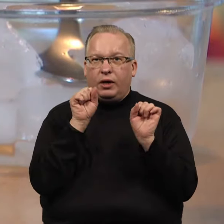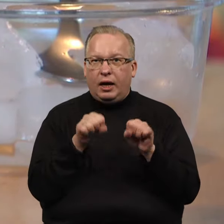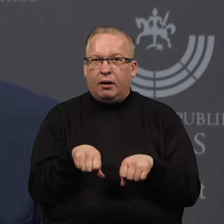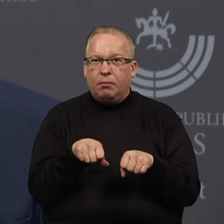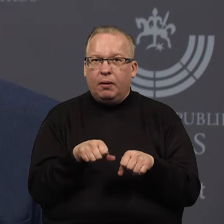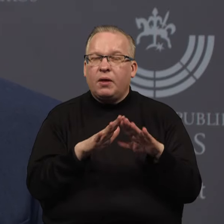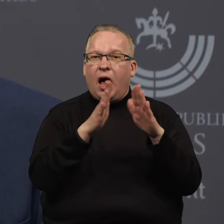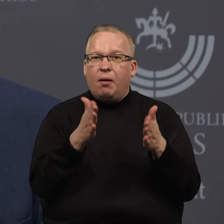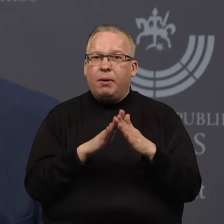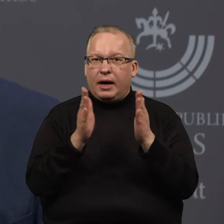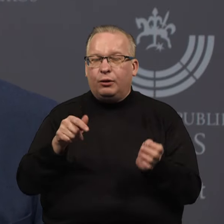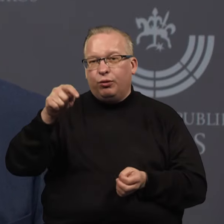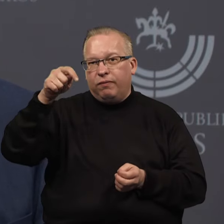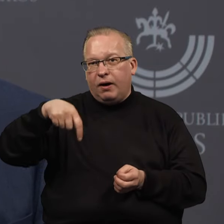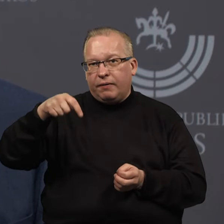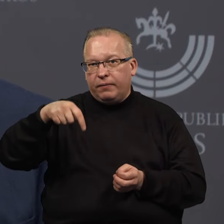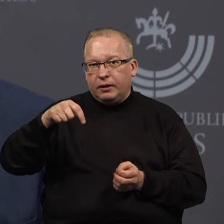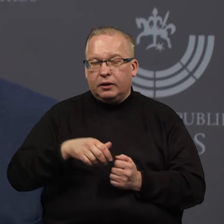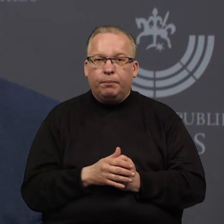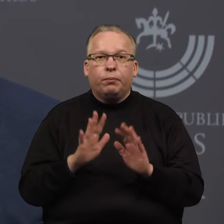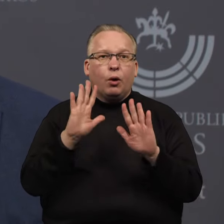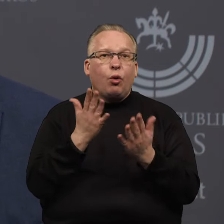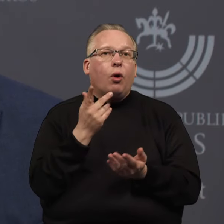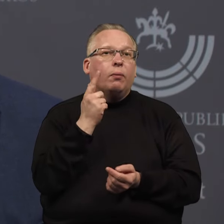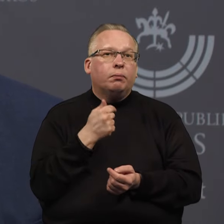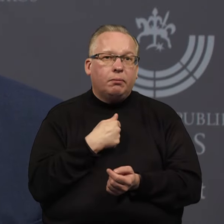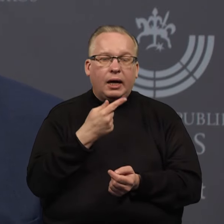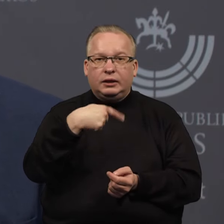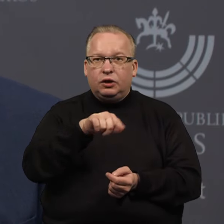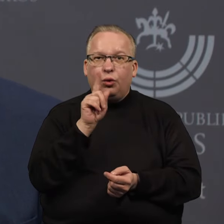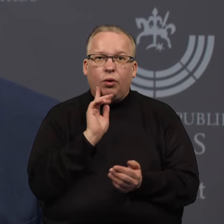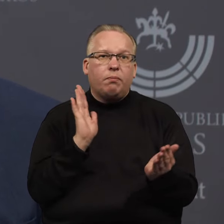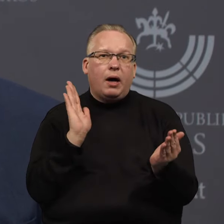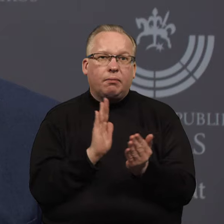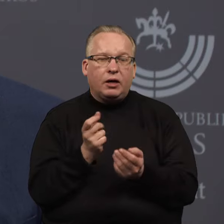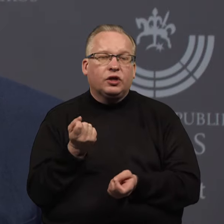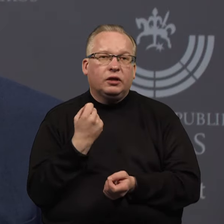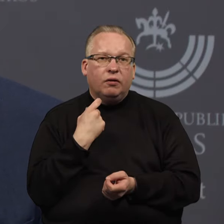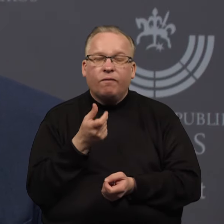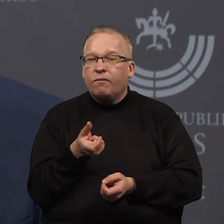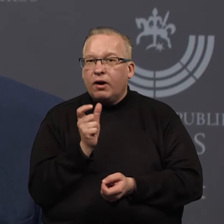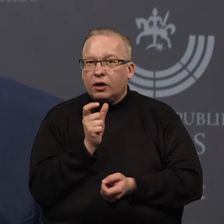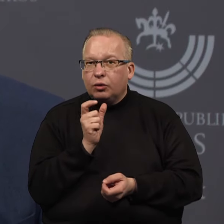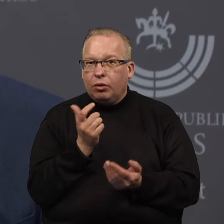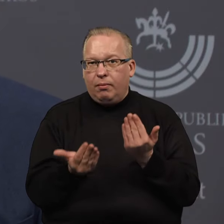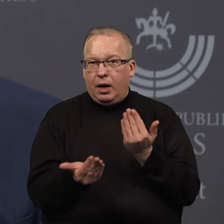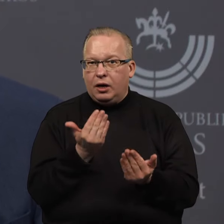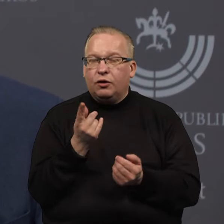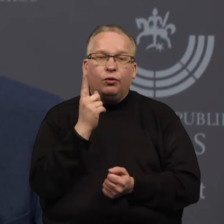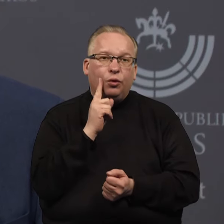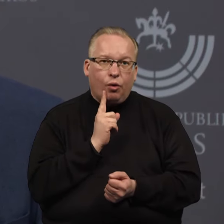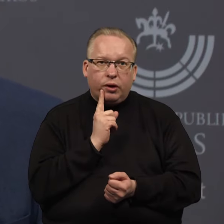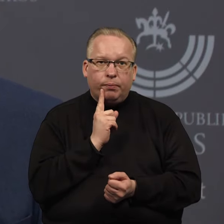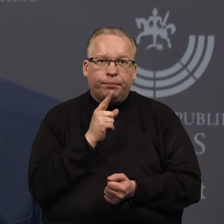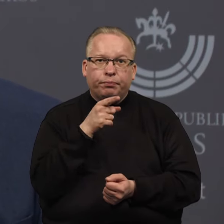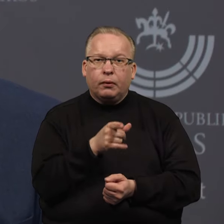aparatų varvint. Tai ko mes norim? Ar mes norim mažinti vartojimą, ar mes visgi norim padaryti,